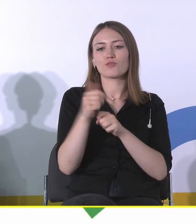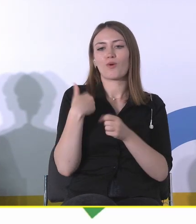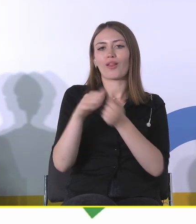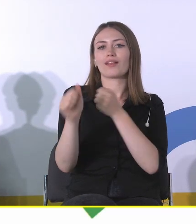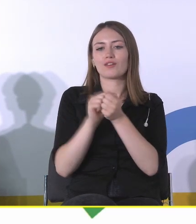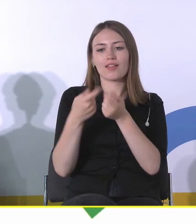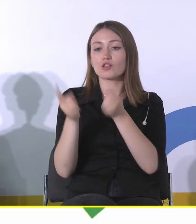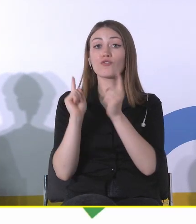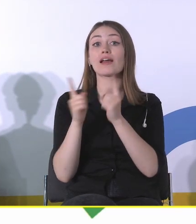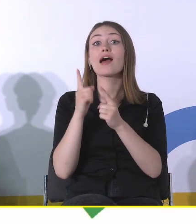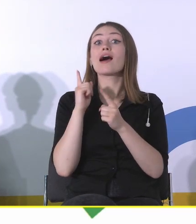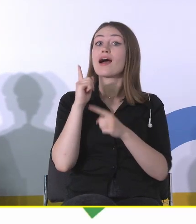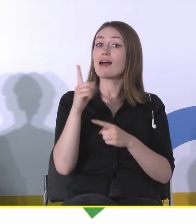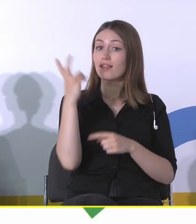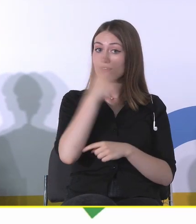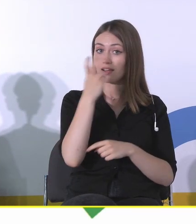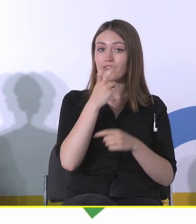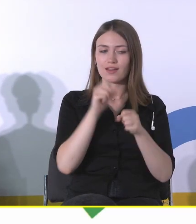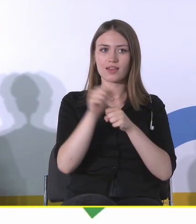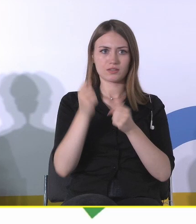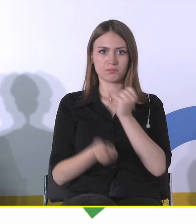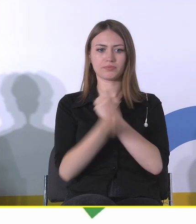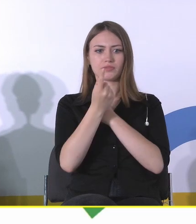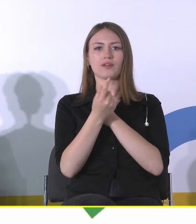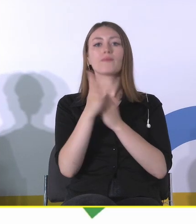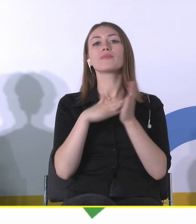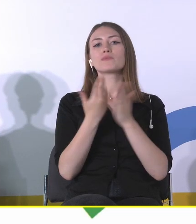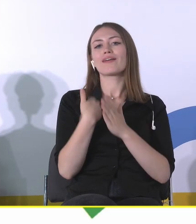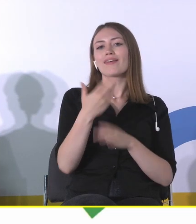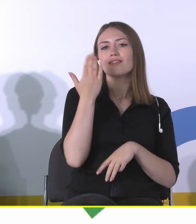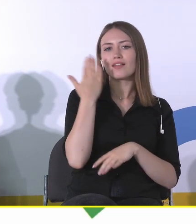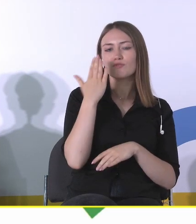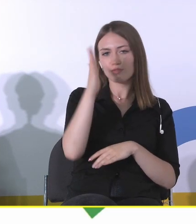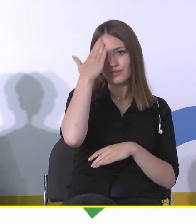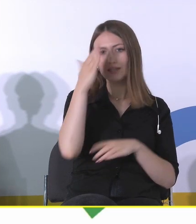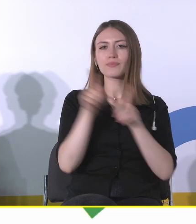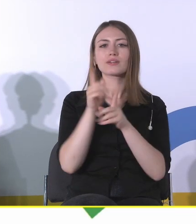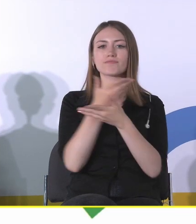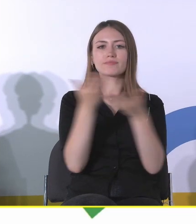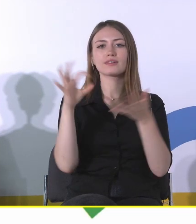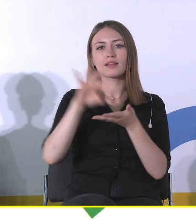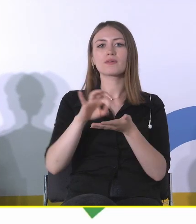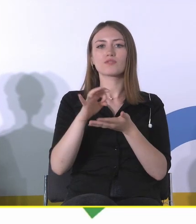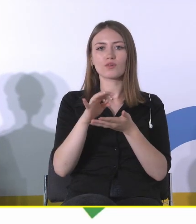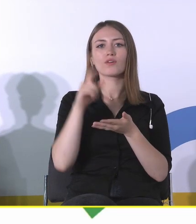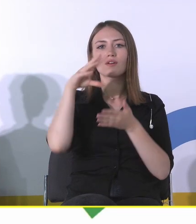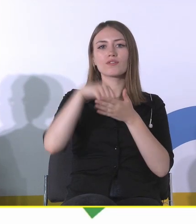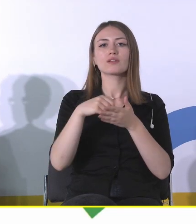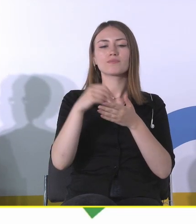zaskakujących odkryć. Ja całkiem niedawno dowiedziałam się o tym, Państwo na pewno znają domy towarowe centrum w Warszawie,